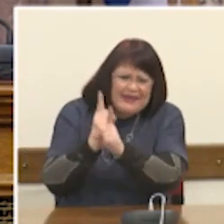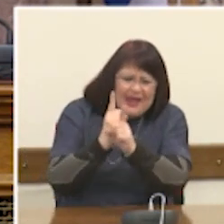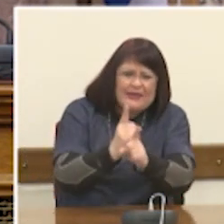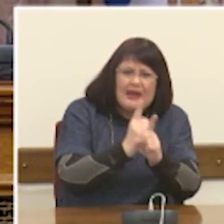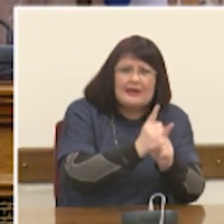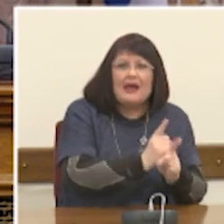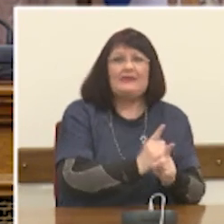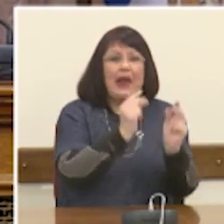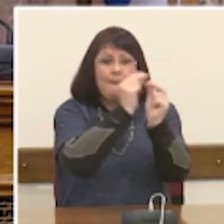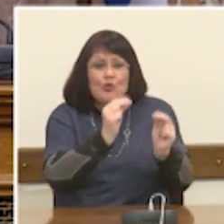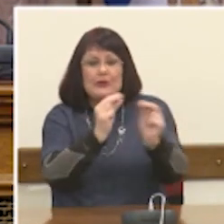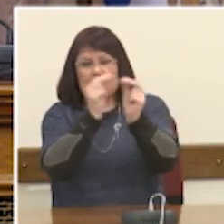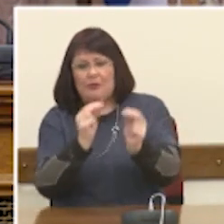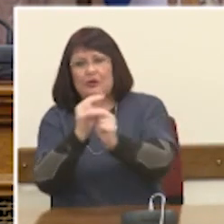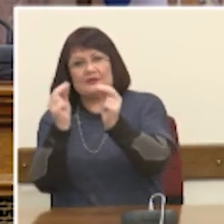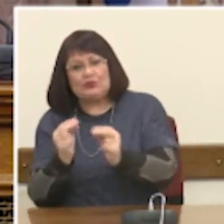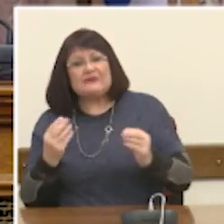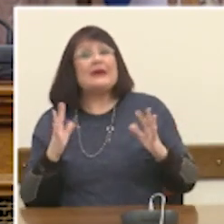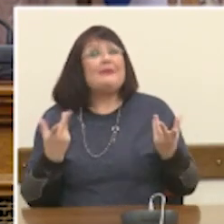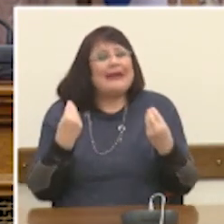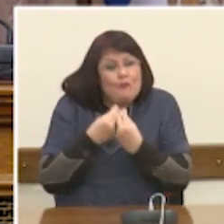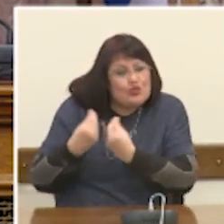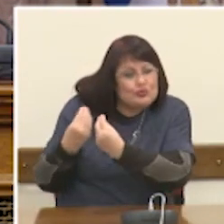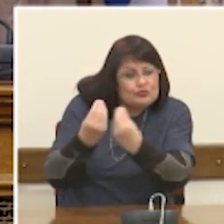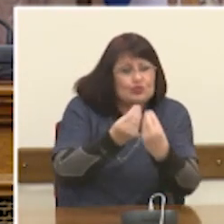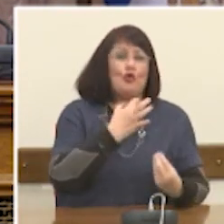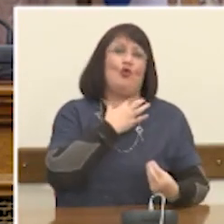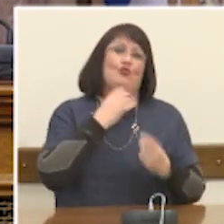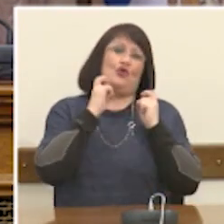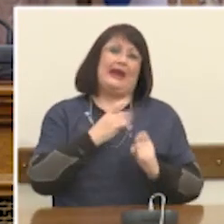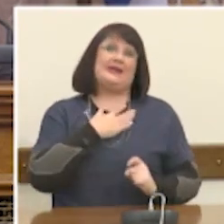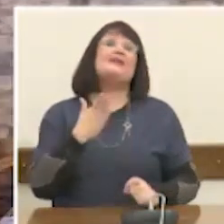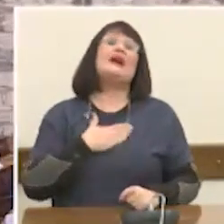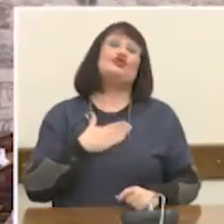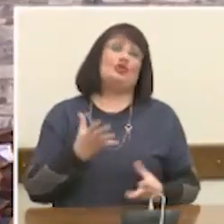συμπεράσματα και να τα αναποφαρμόζουμε όποτε αυτό είναι απαραίτητο. Σας ευχαριστώ πολύ.